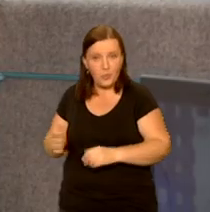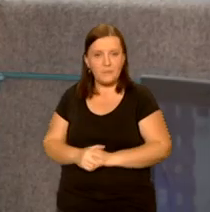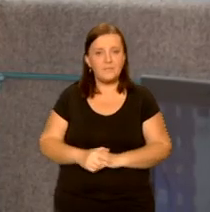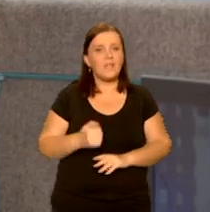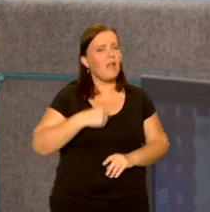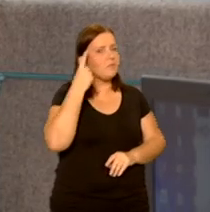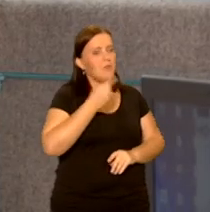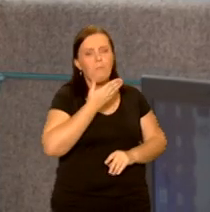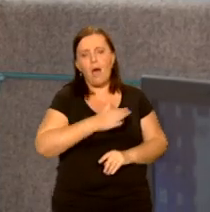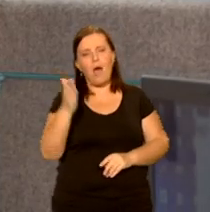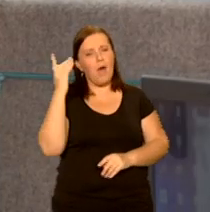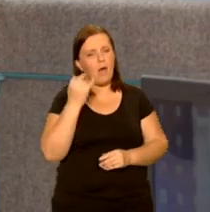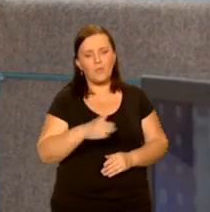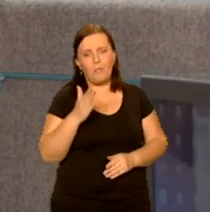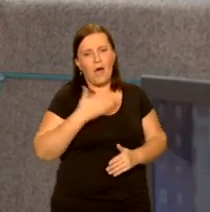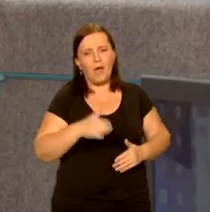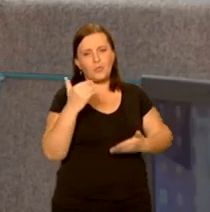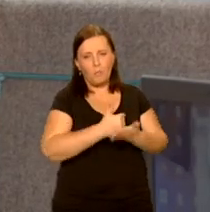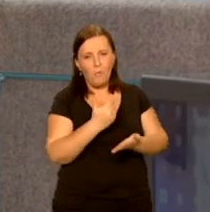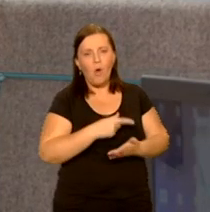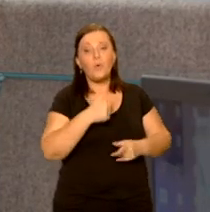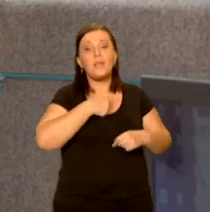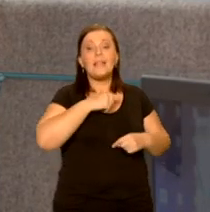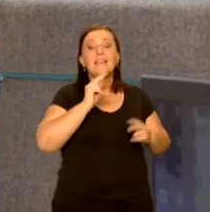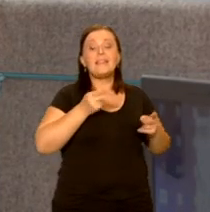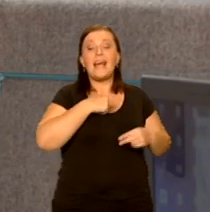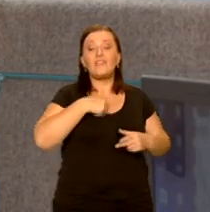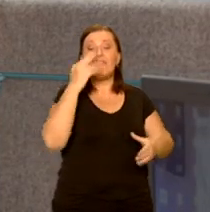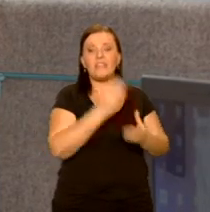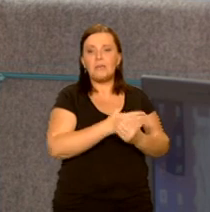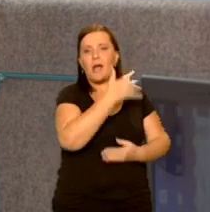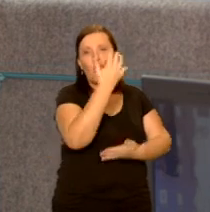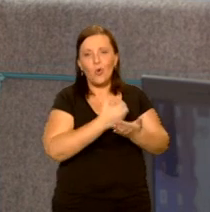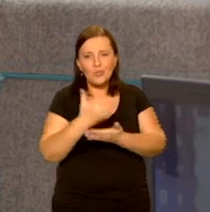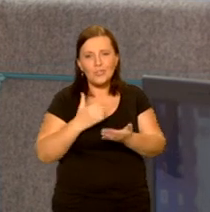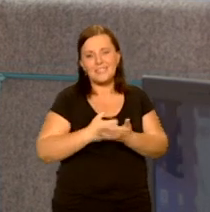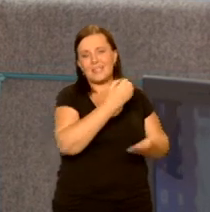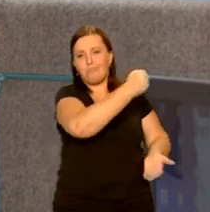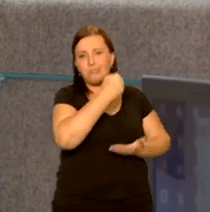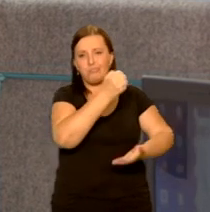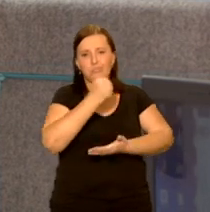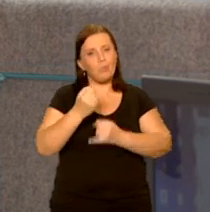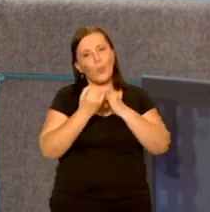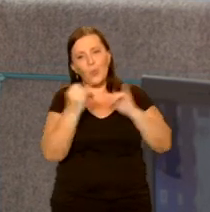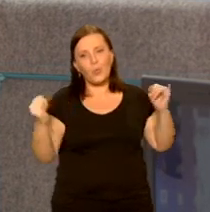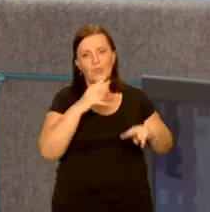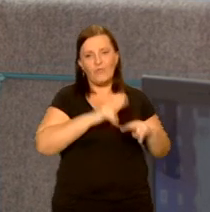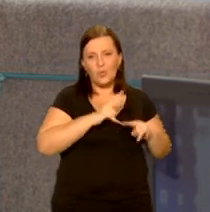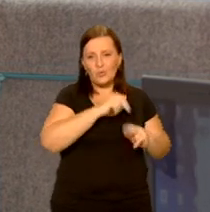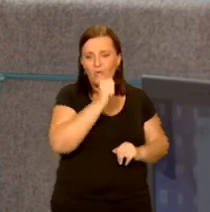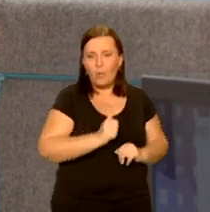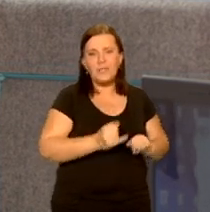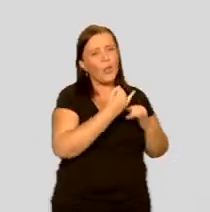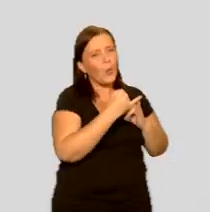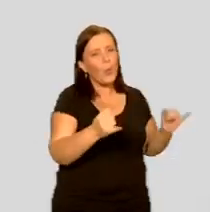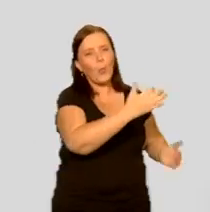Myślę, że bardzo. My jesteśmy, myślę, że firmą, która korzysta bardzo często z tych funduszy, z różnego rodzaju dotacji, bo